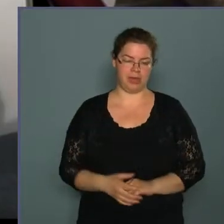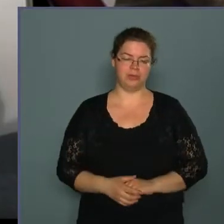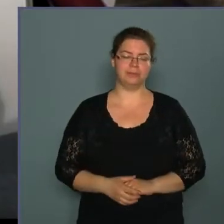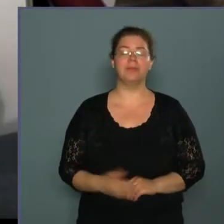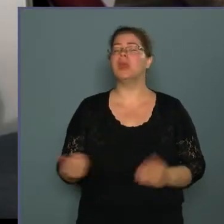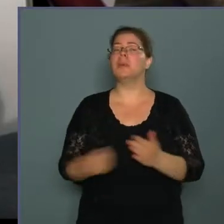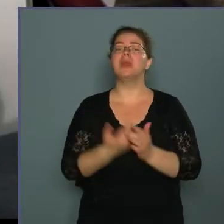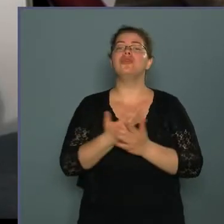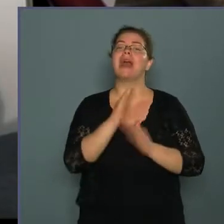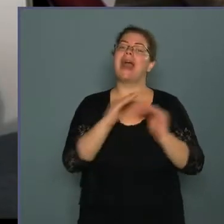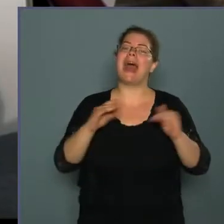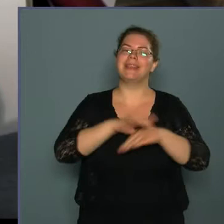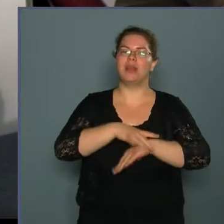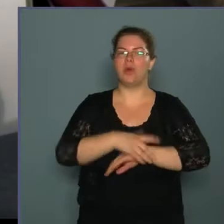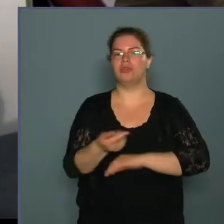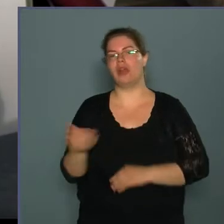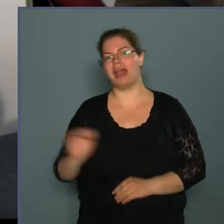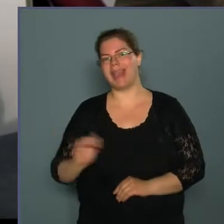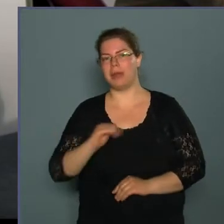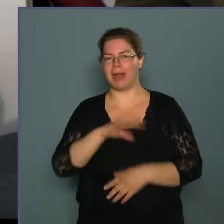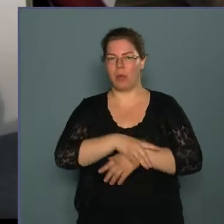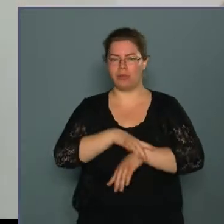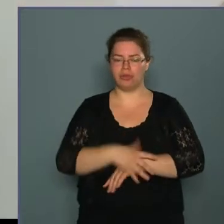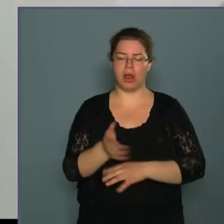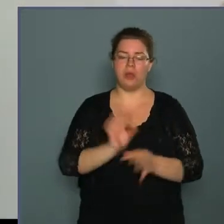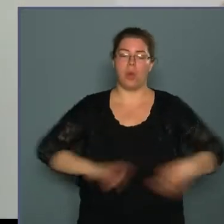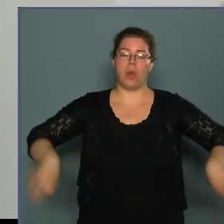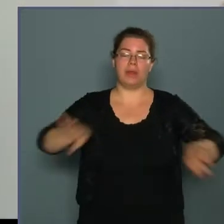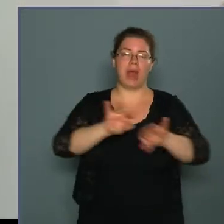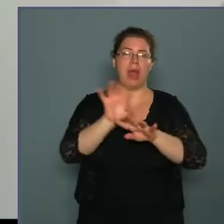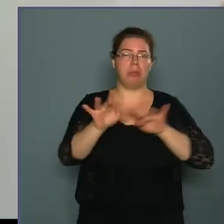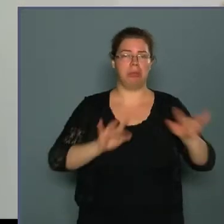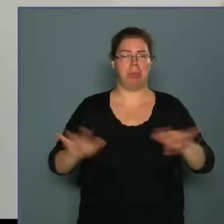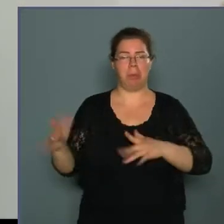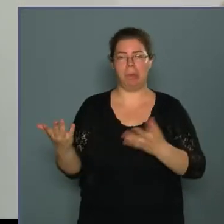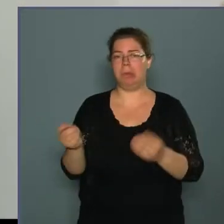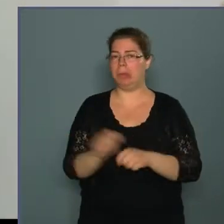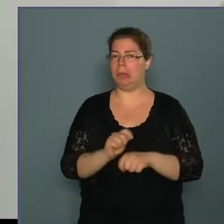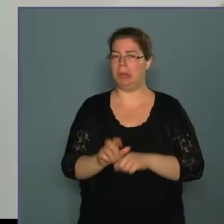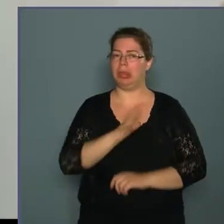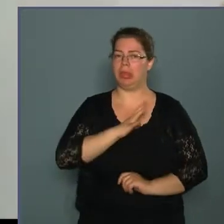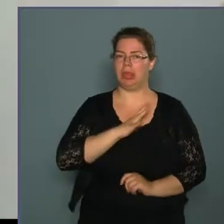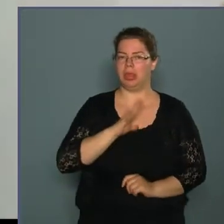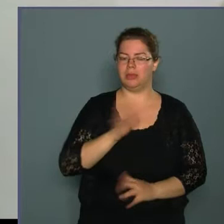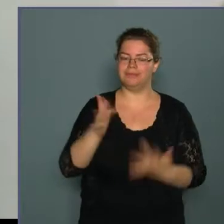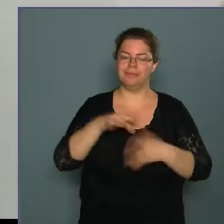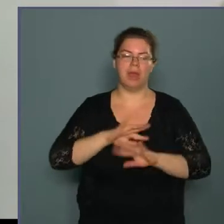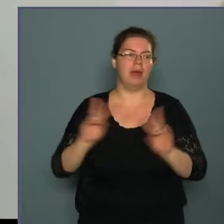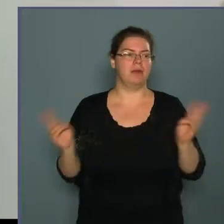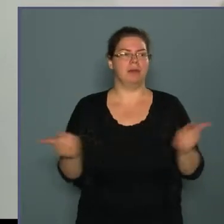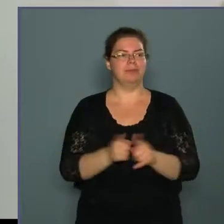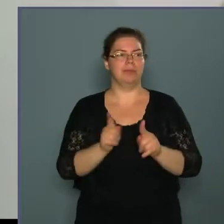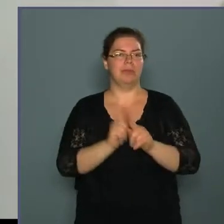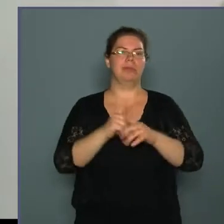Mi újság a házi orvosokkal, gyermekorvosokkal? Az országban sokfelé kritikus a helyzet. Vannak